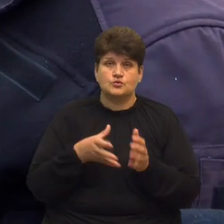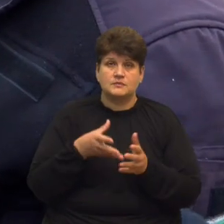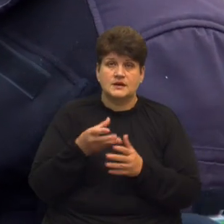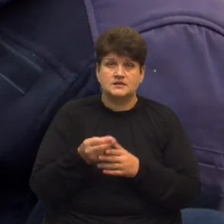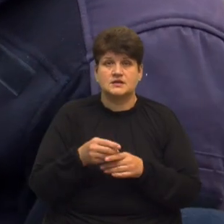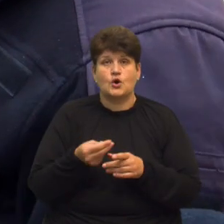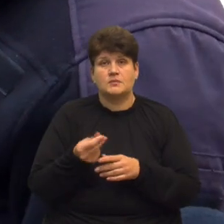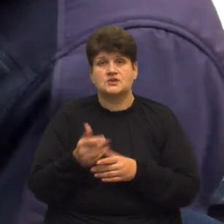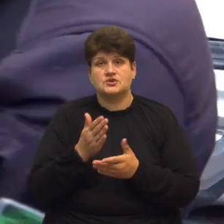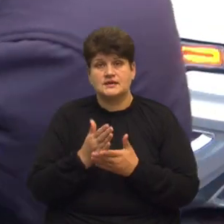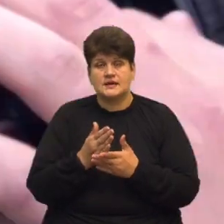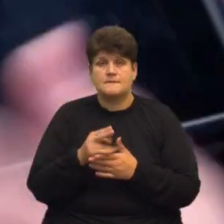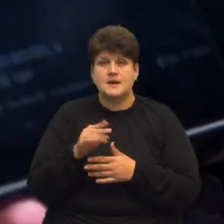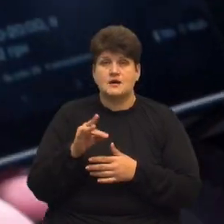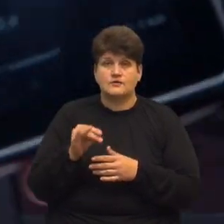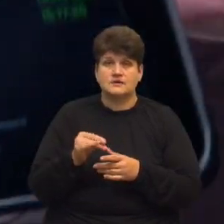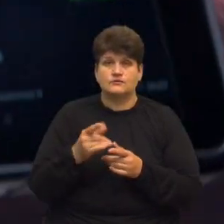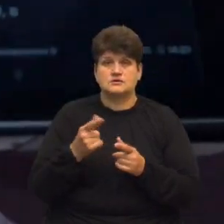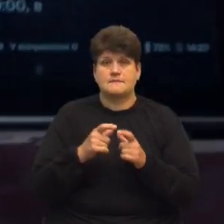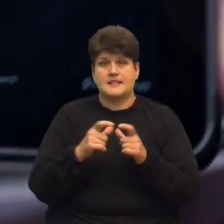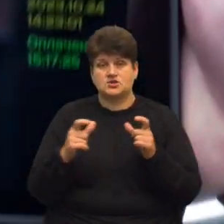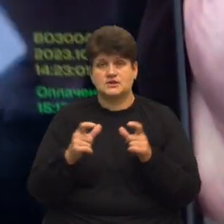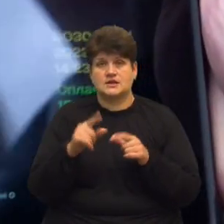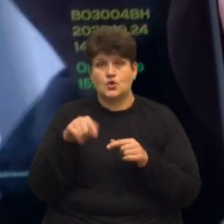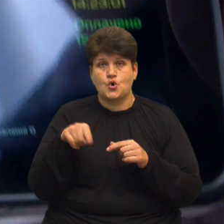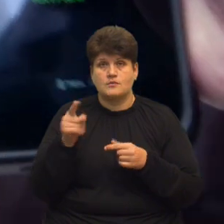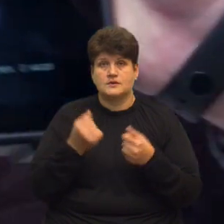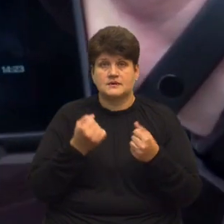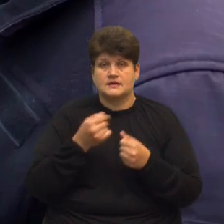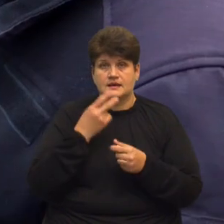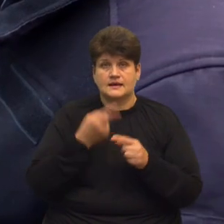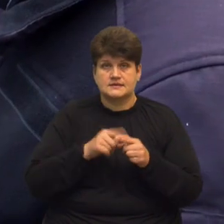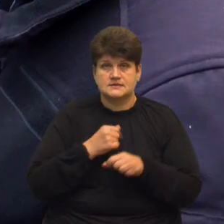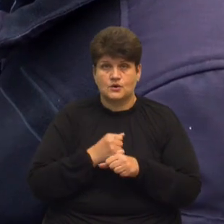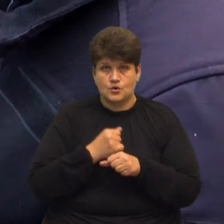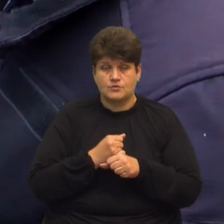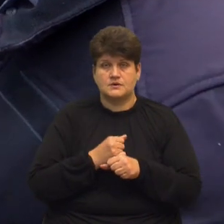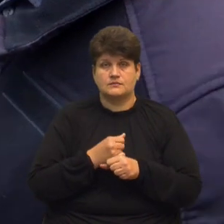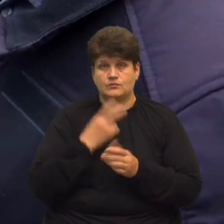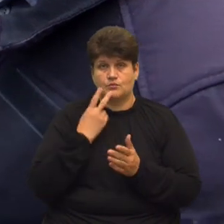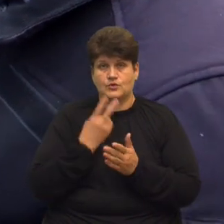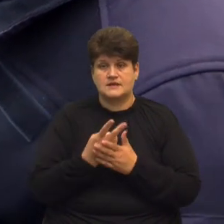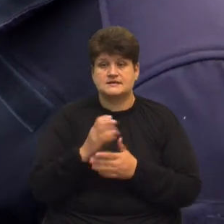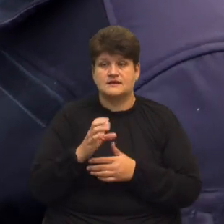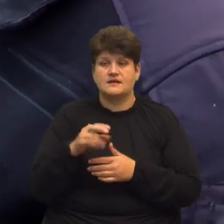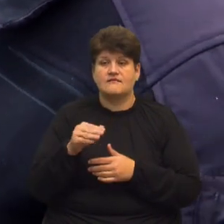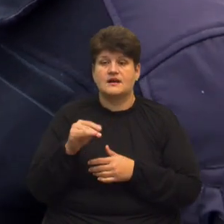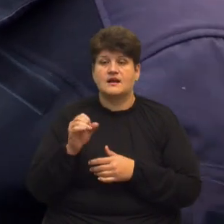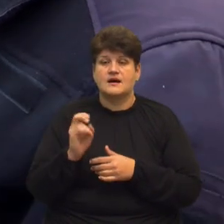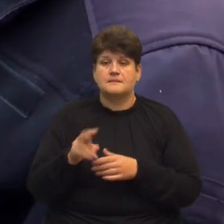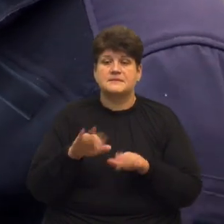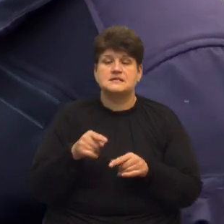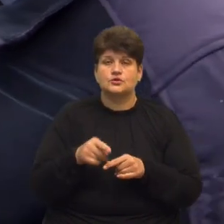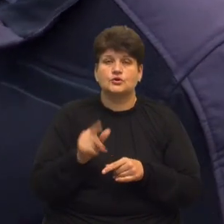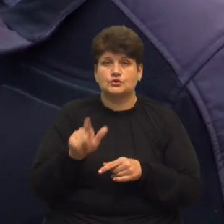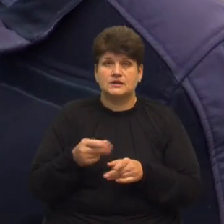паркування, наводячи планшет на номер автомобіля Як це відбувається, демонструє інспектор з паркування Сергій Фляк Після того, як людина оплатила